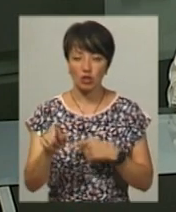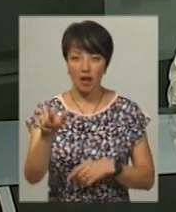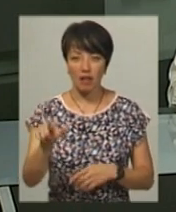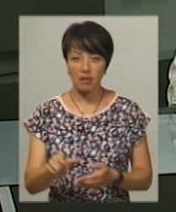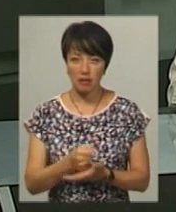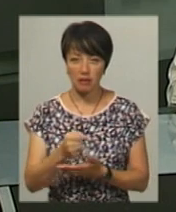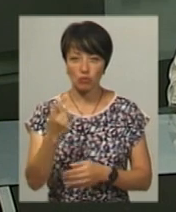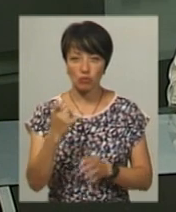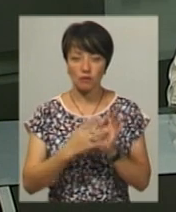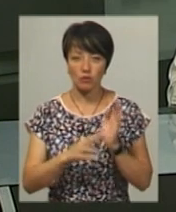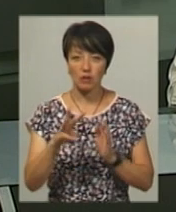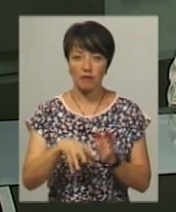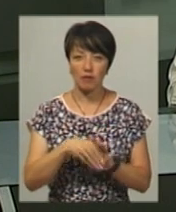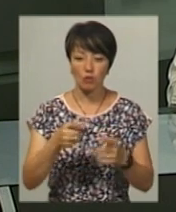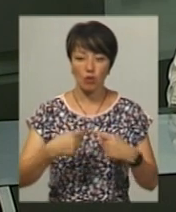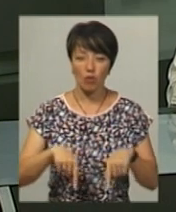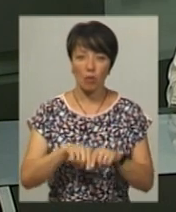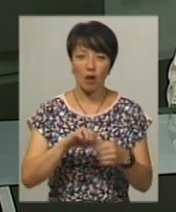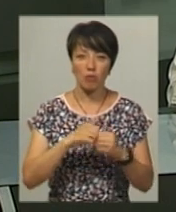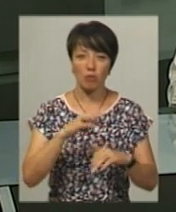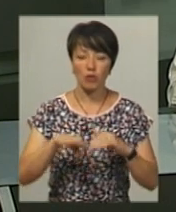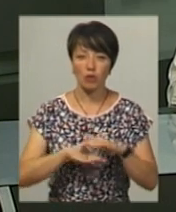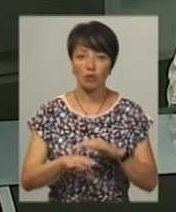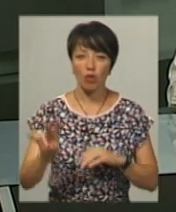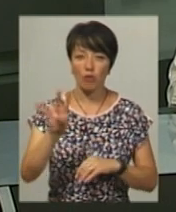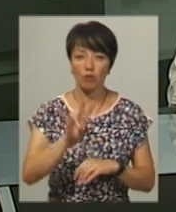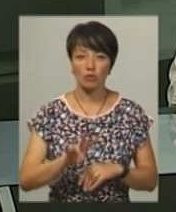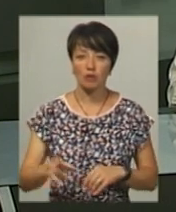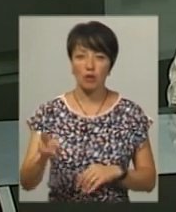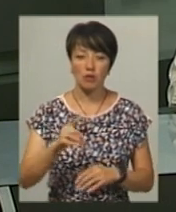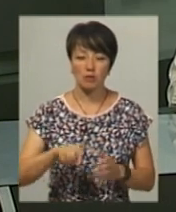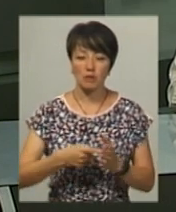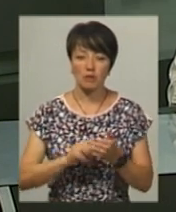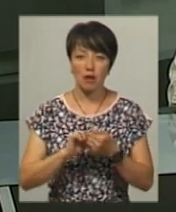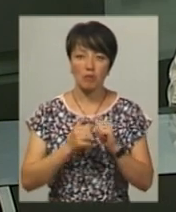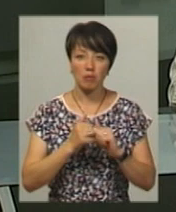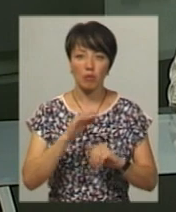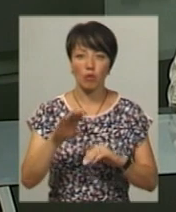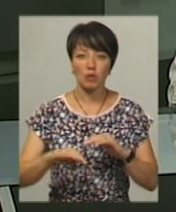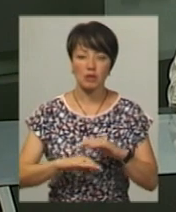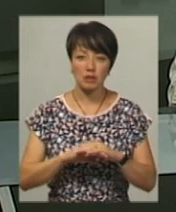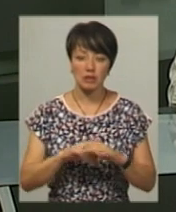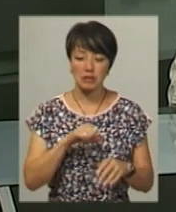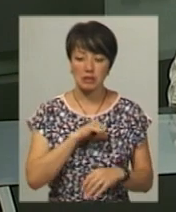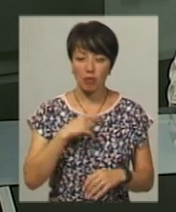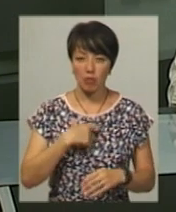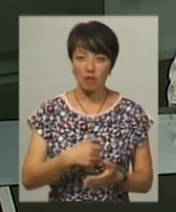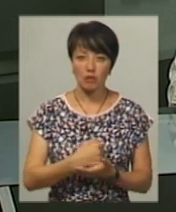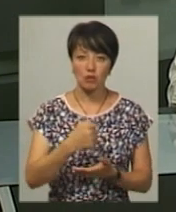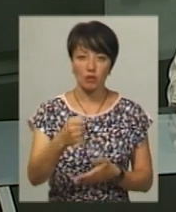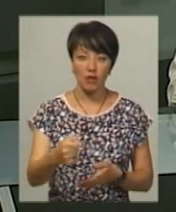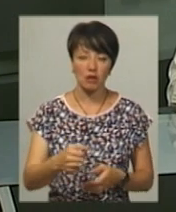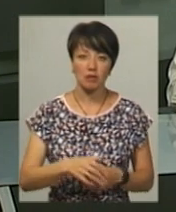виборчим округом – це межі Кам'янець-Подільського та Новушицького районів і місто Кам'янець-Подільський – самовисуваний Станіслав